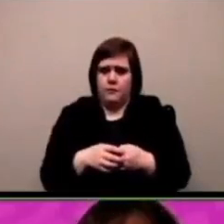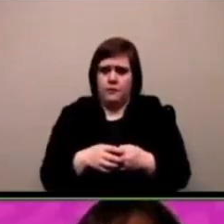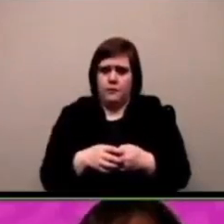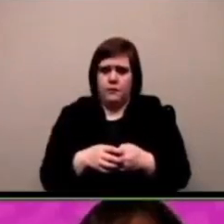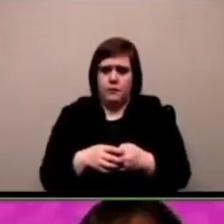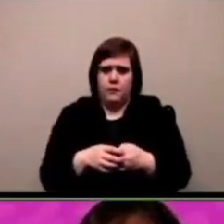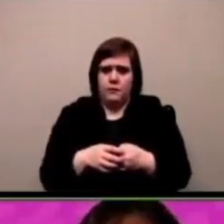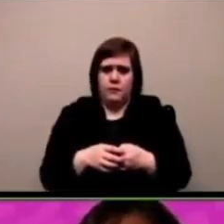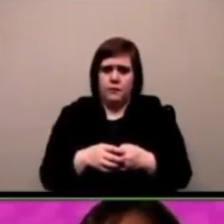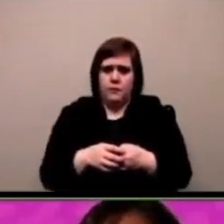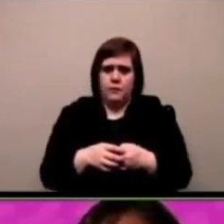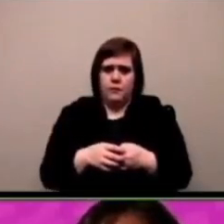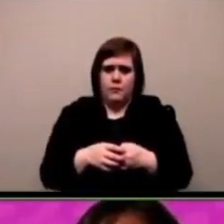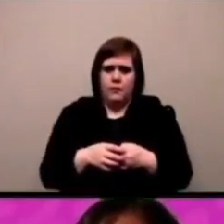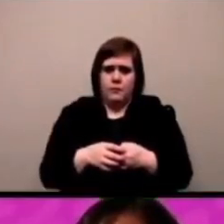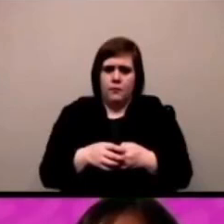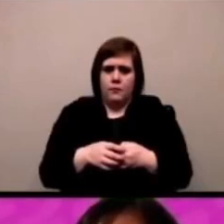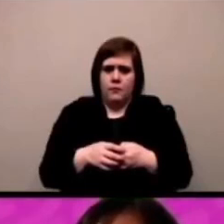avanti